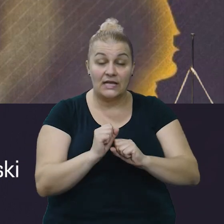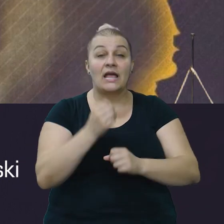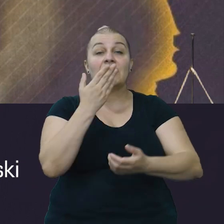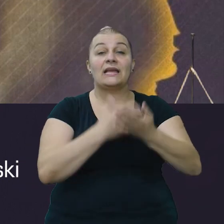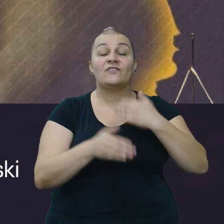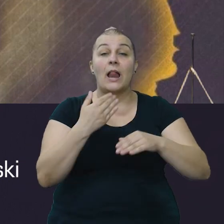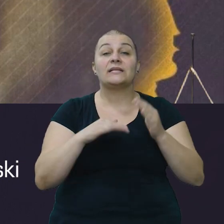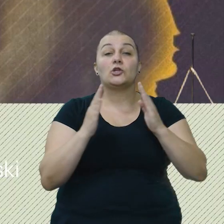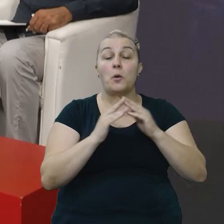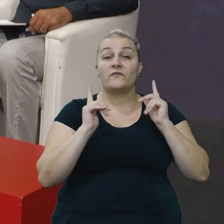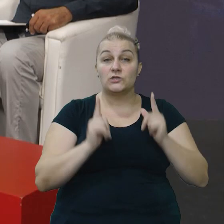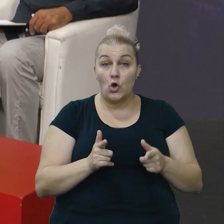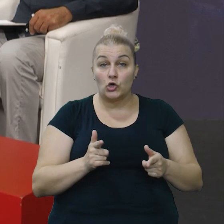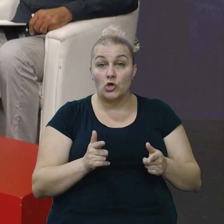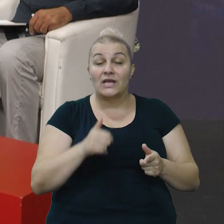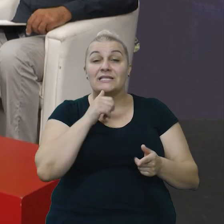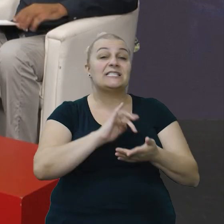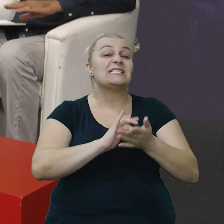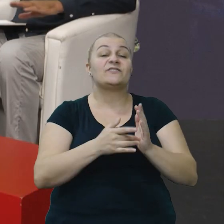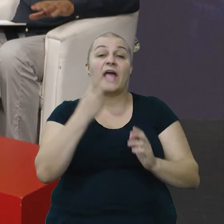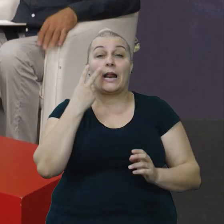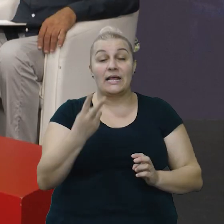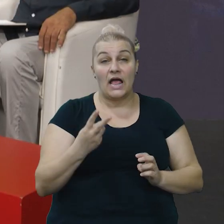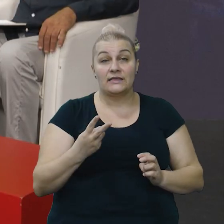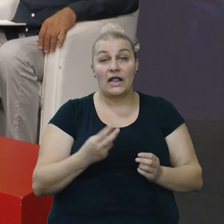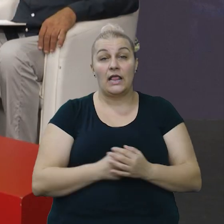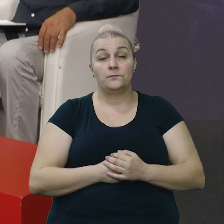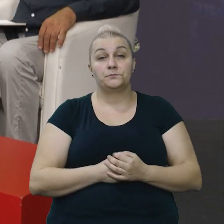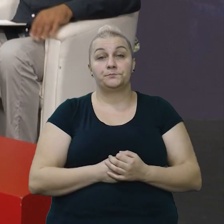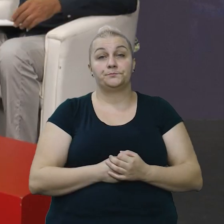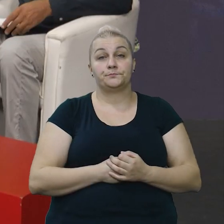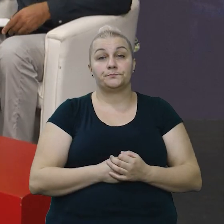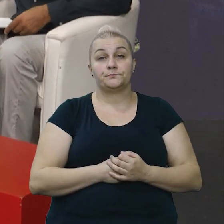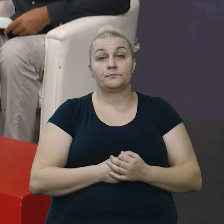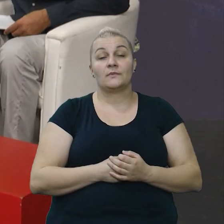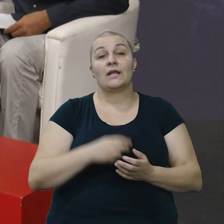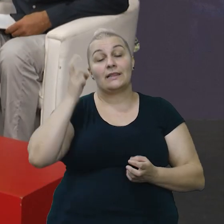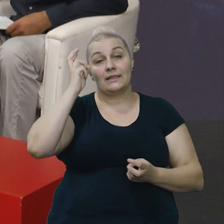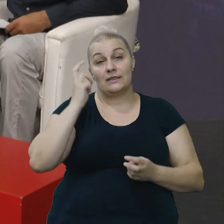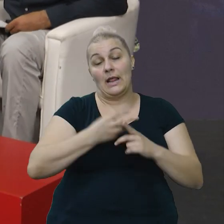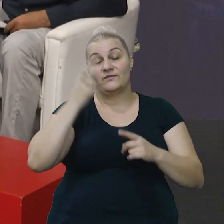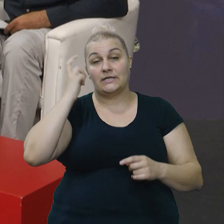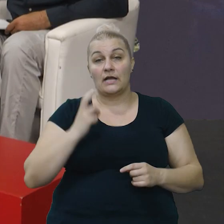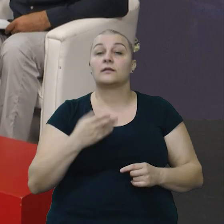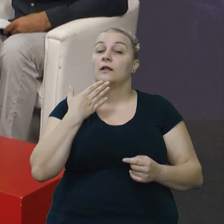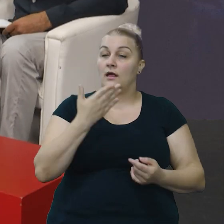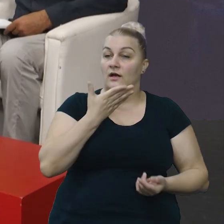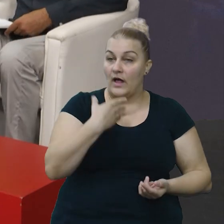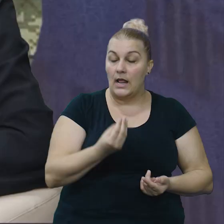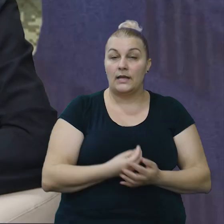invalide domovinskog rata i sve gledatelje Jadran televizije. Hvala vam lijepo.